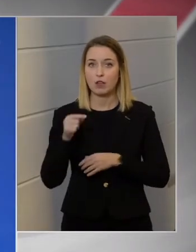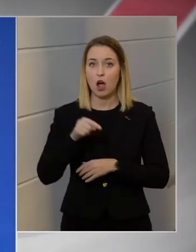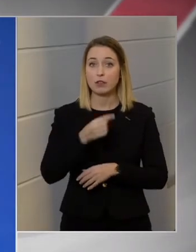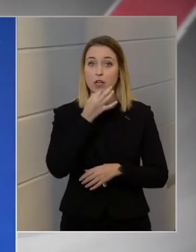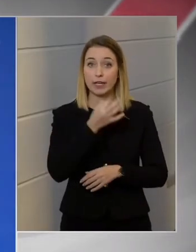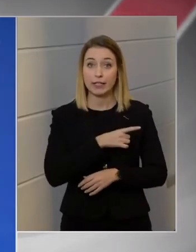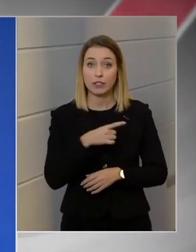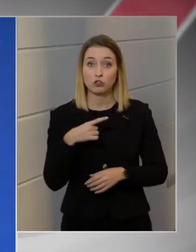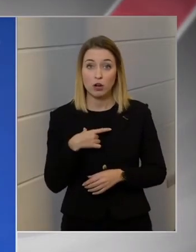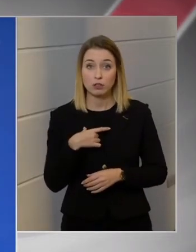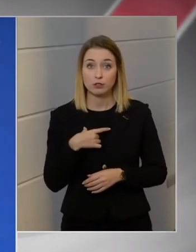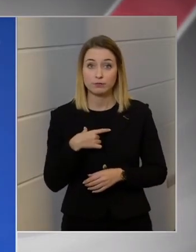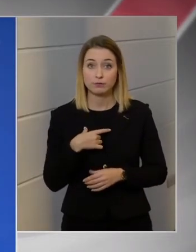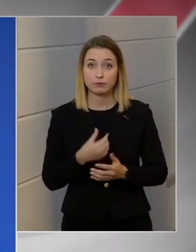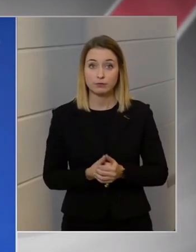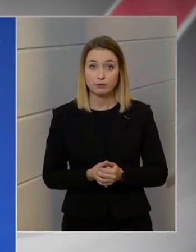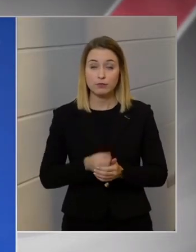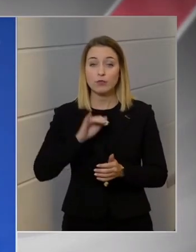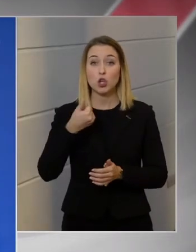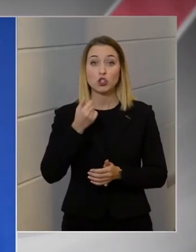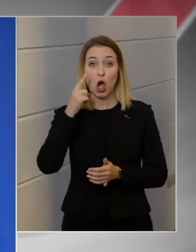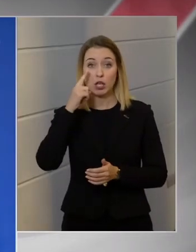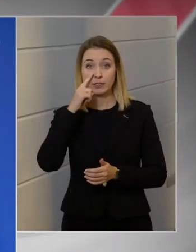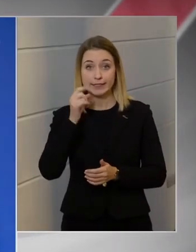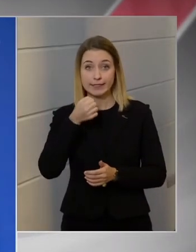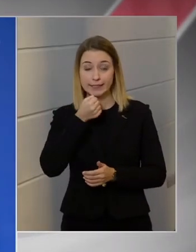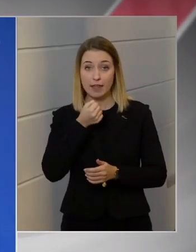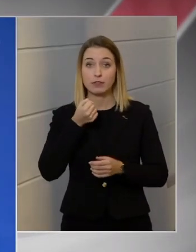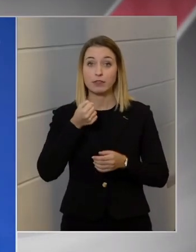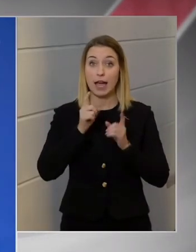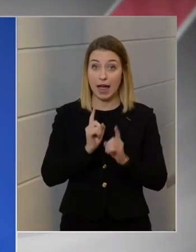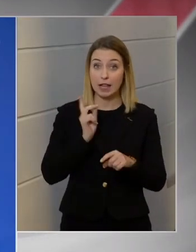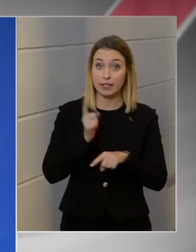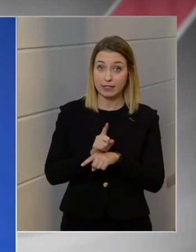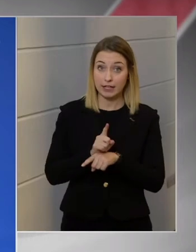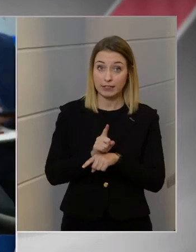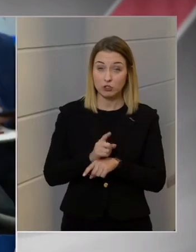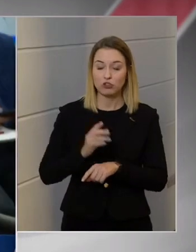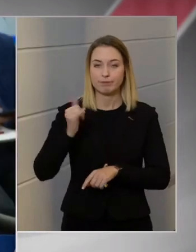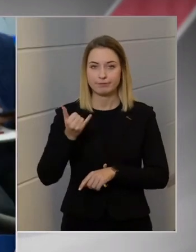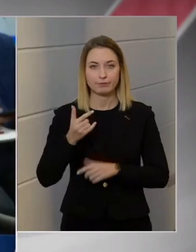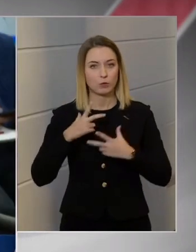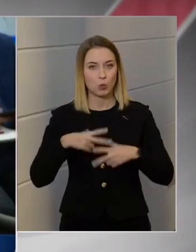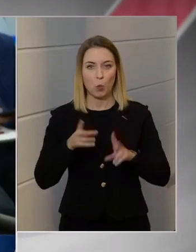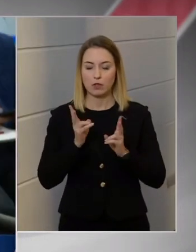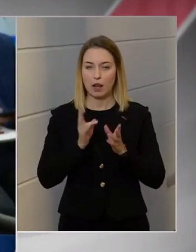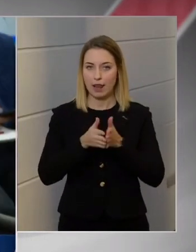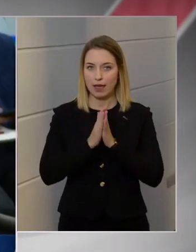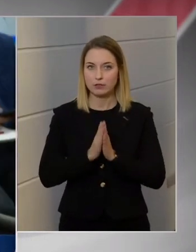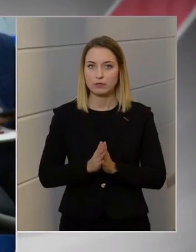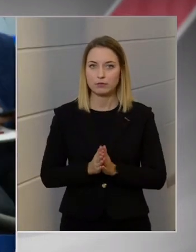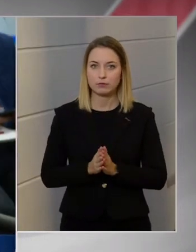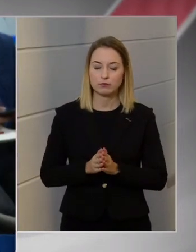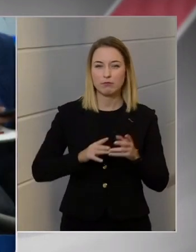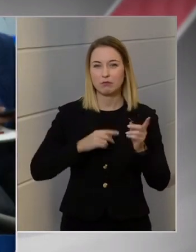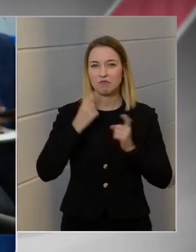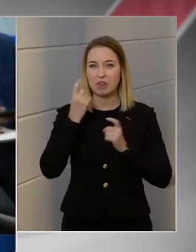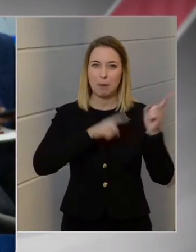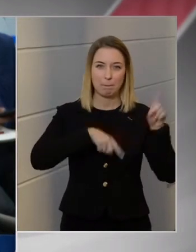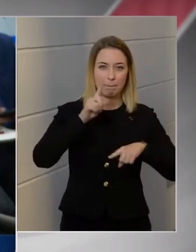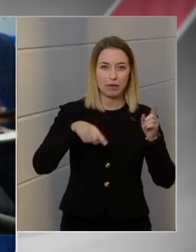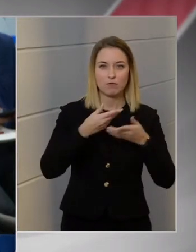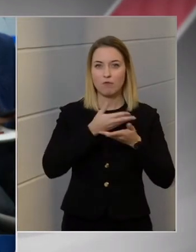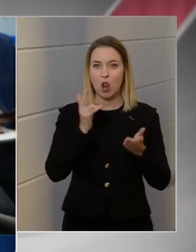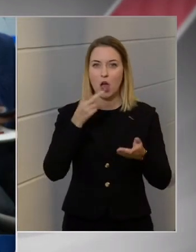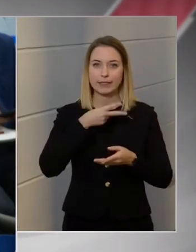az a kérdés csak, hogy elegendő Janszant áll-e rendelkezésre, áll, tehát nyugodtan mindenki kérhet. Megoszlanak a vélemények, mert volt olyan szakértő, aki meg